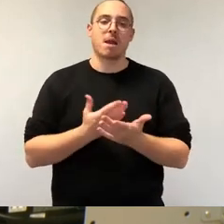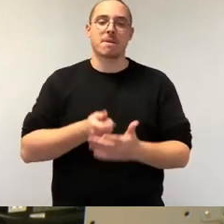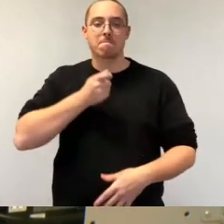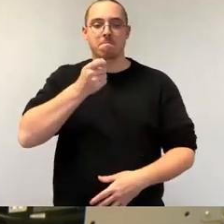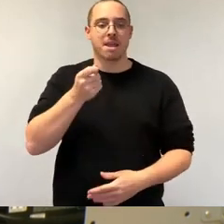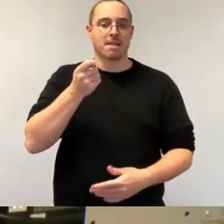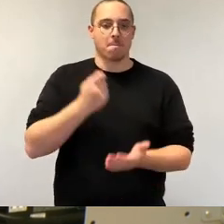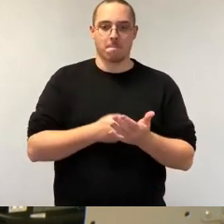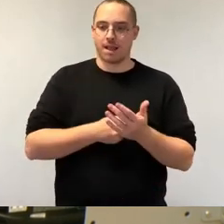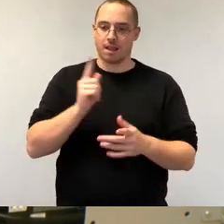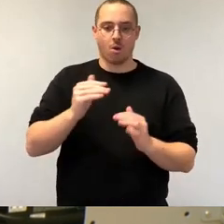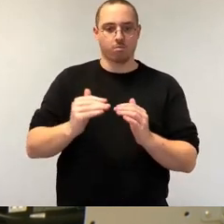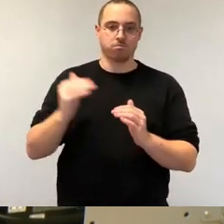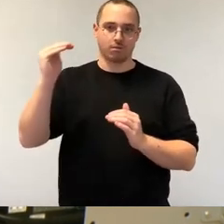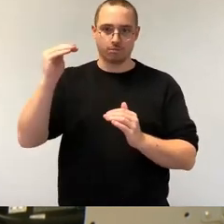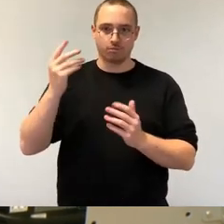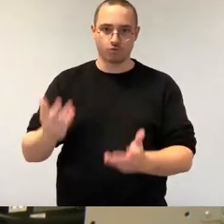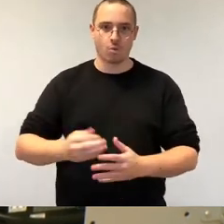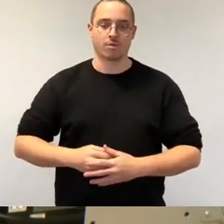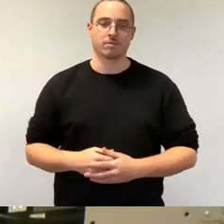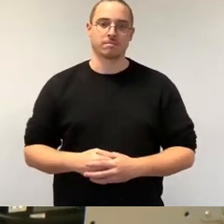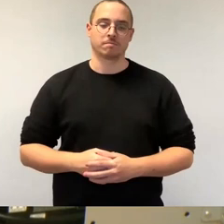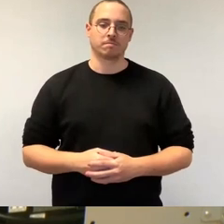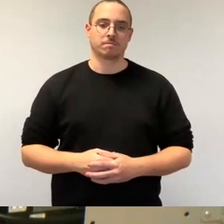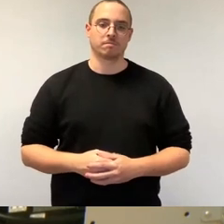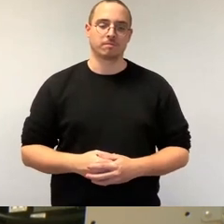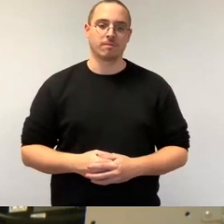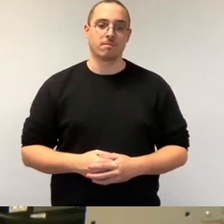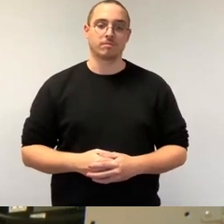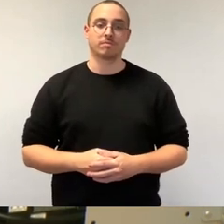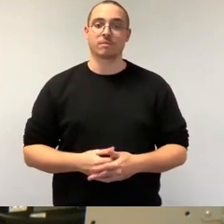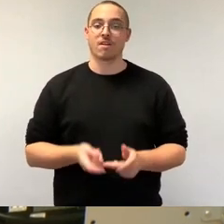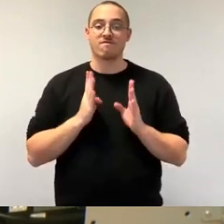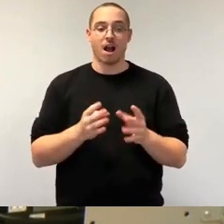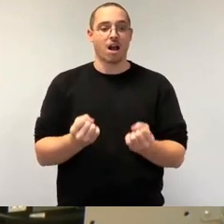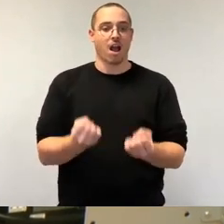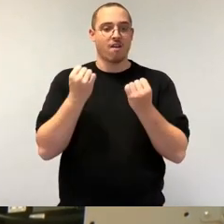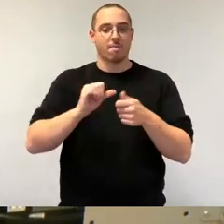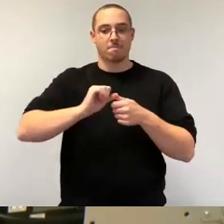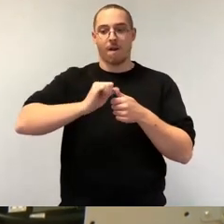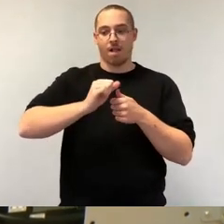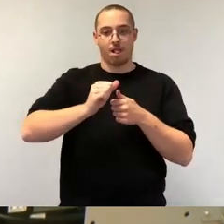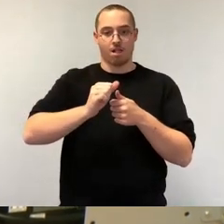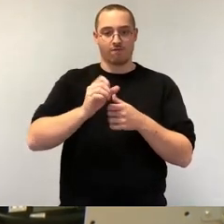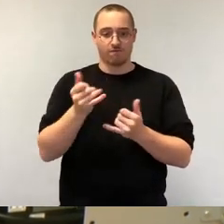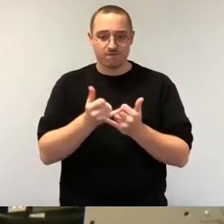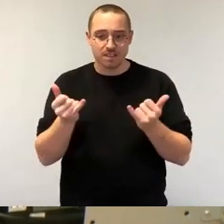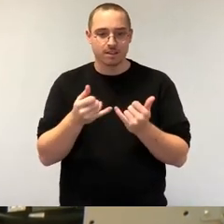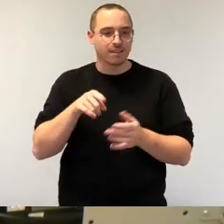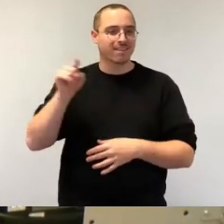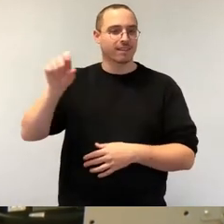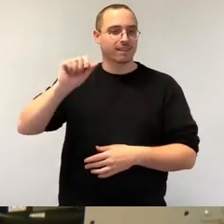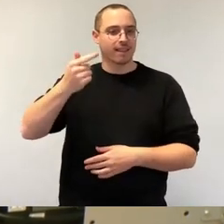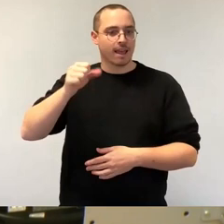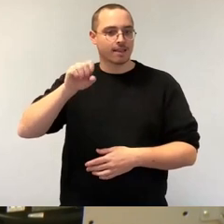Gutverdienern, Fachkräftemangel von Bestandsbewerbern, der TSMC unter Umständen das Lohnniveau hebt und hier bereits ansässige Fachkräfte